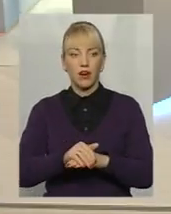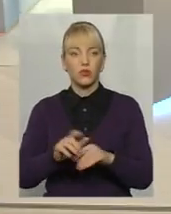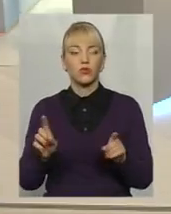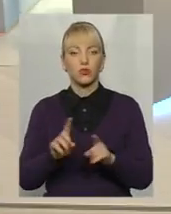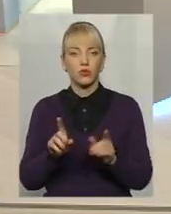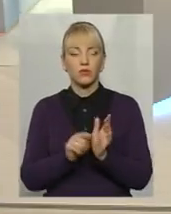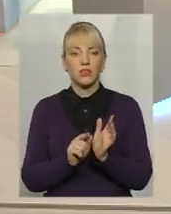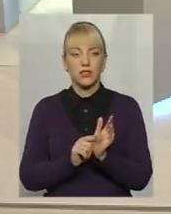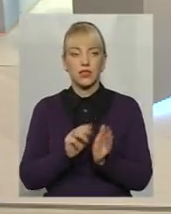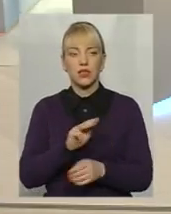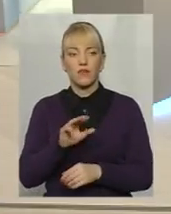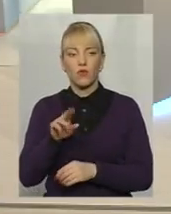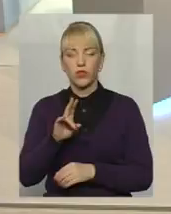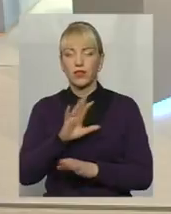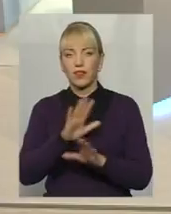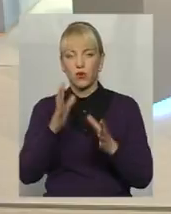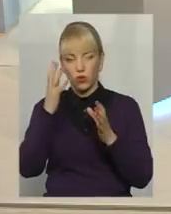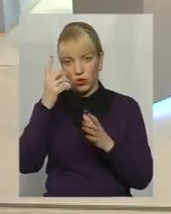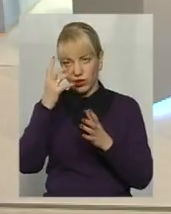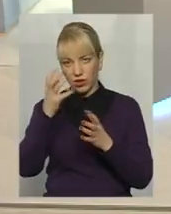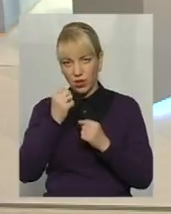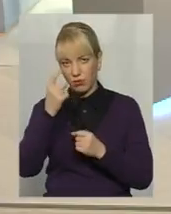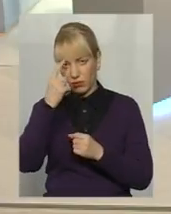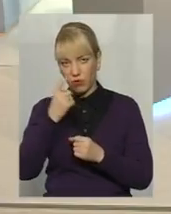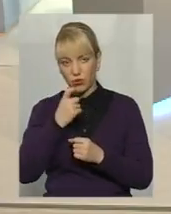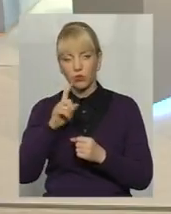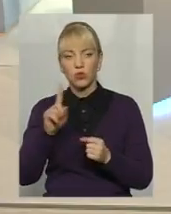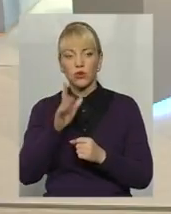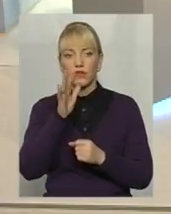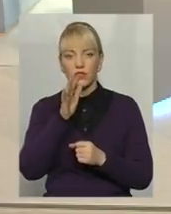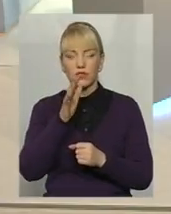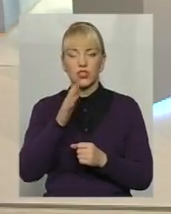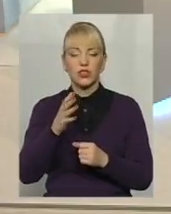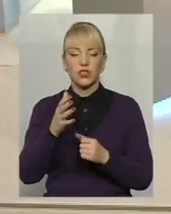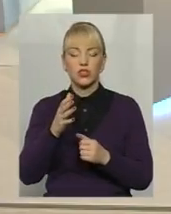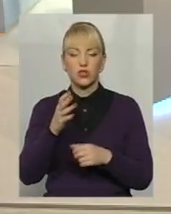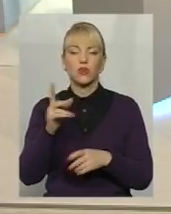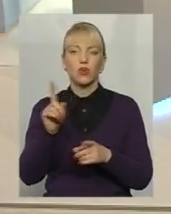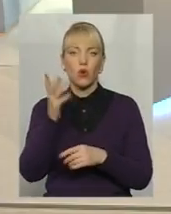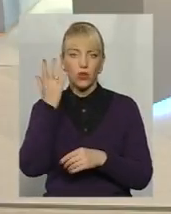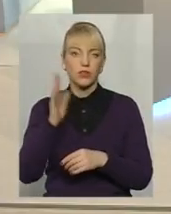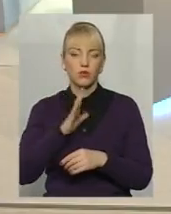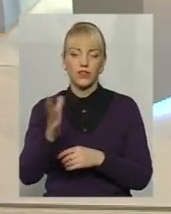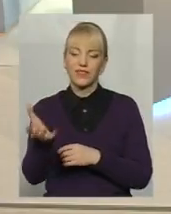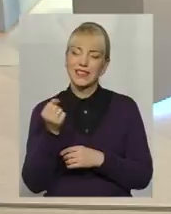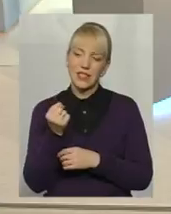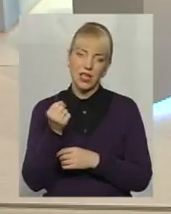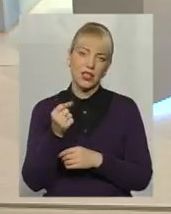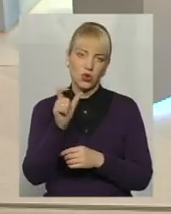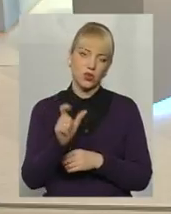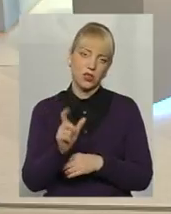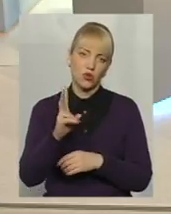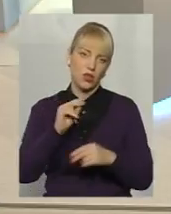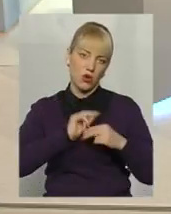пенсійний фонд не отримав повідомлення про те, що свій час взяли працівника на роботу. Тобто підприємець з 1 липня створив